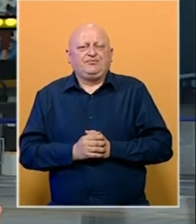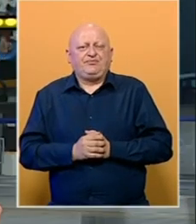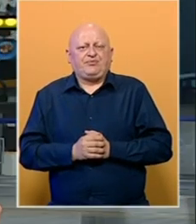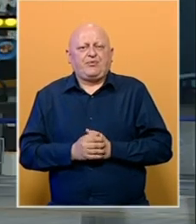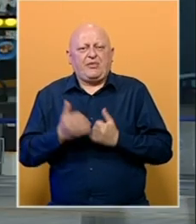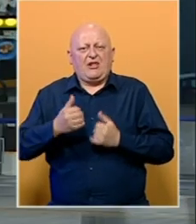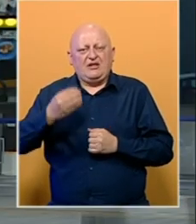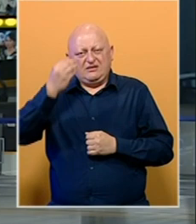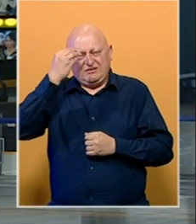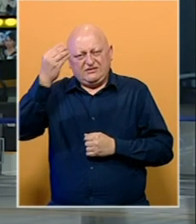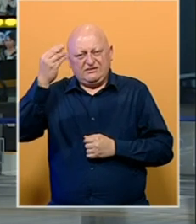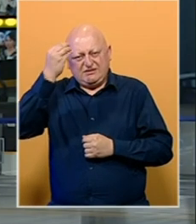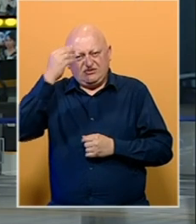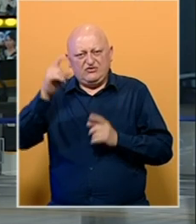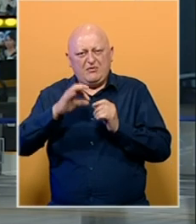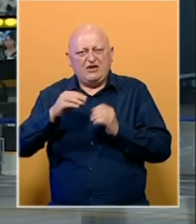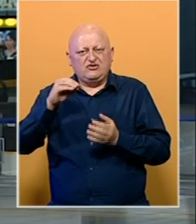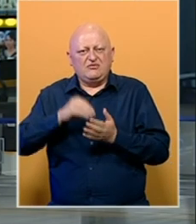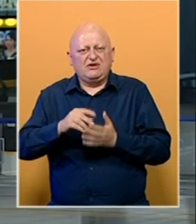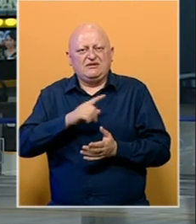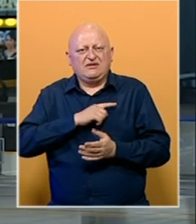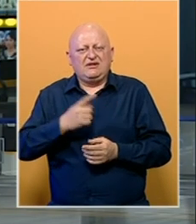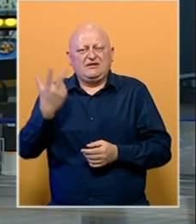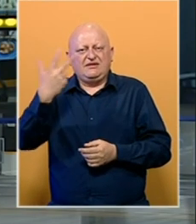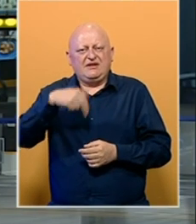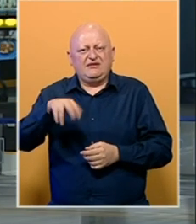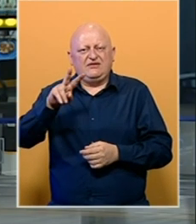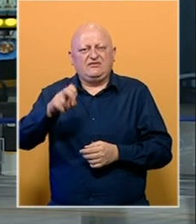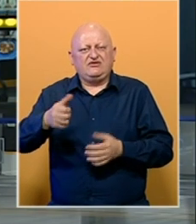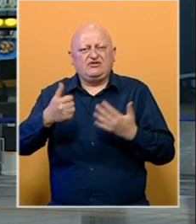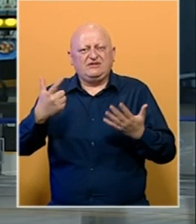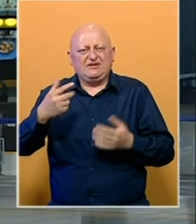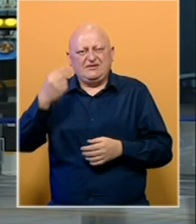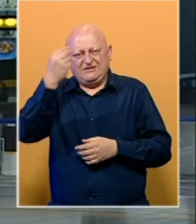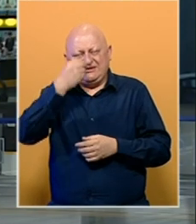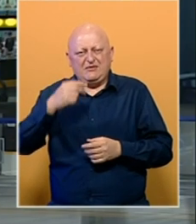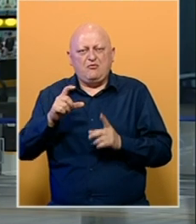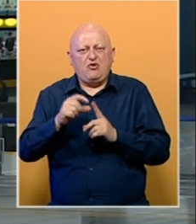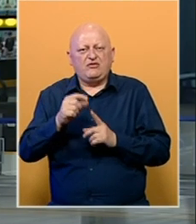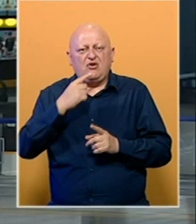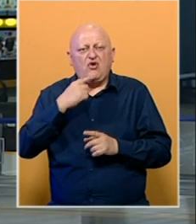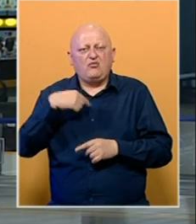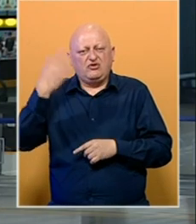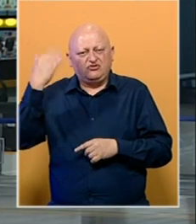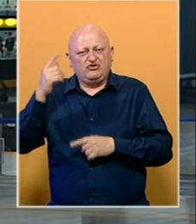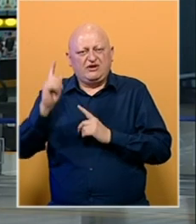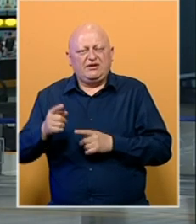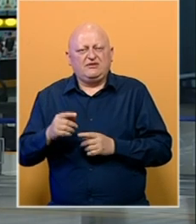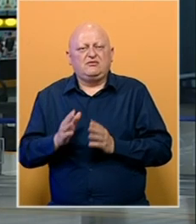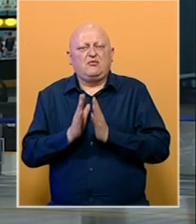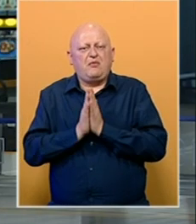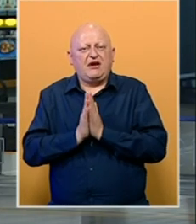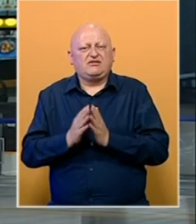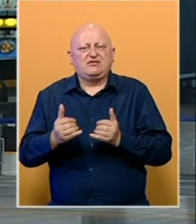Danom sjećanja danas je u Bratuncu obilježeno stradanje 3267 srba iz Podrinja tokom proteklog rata.